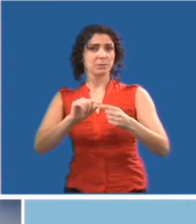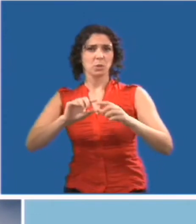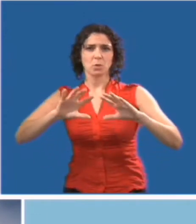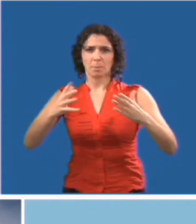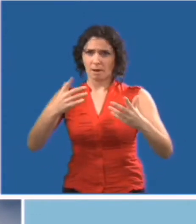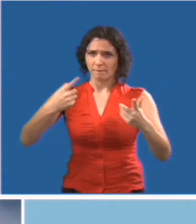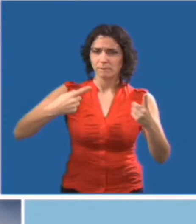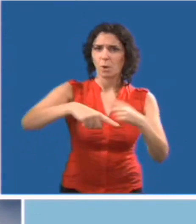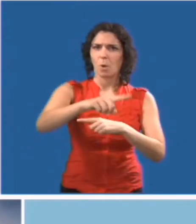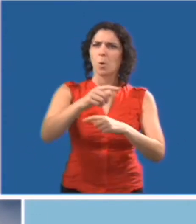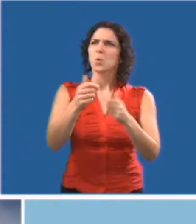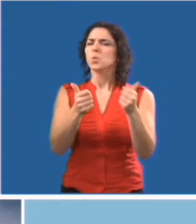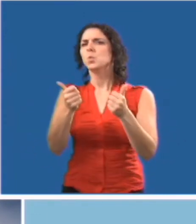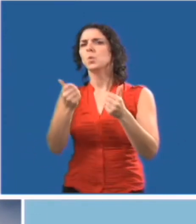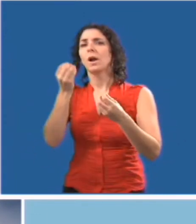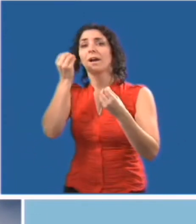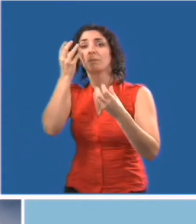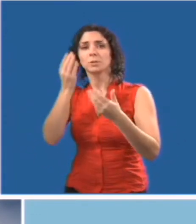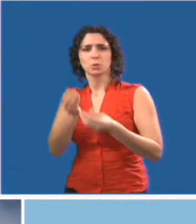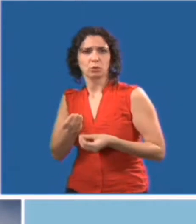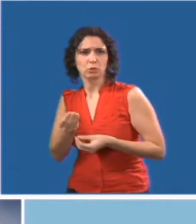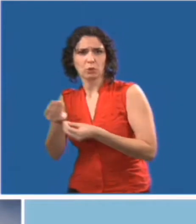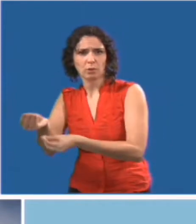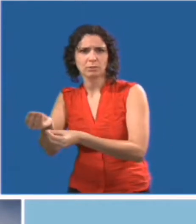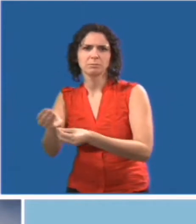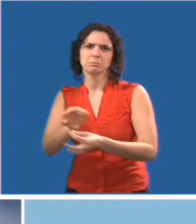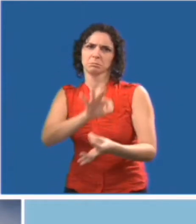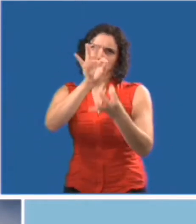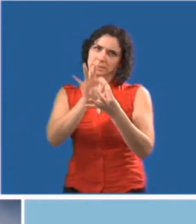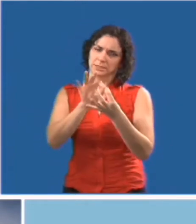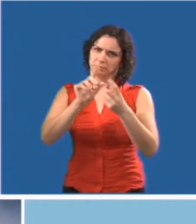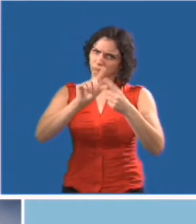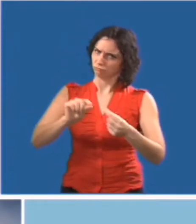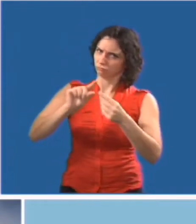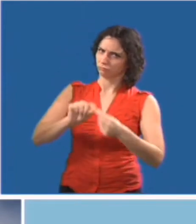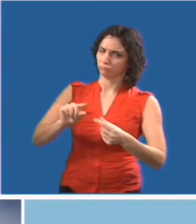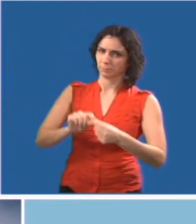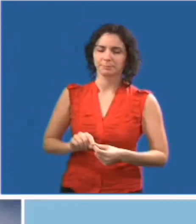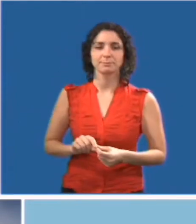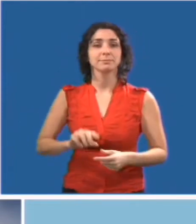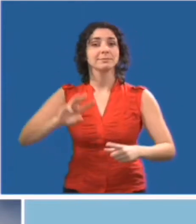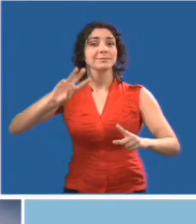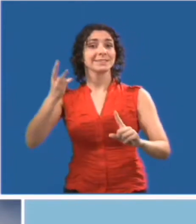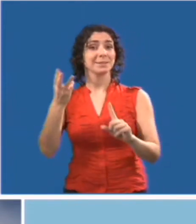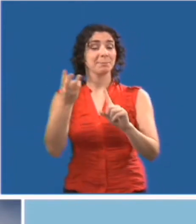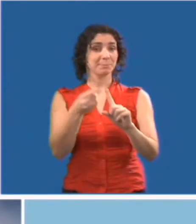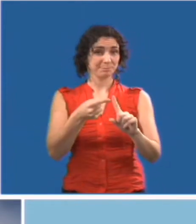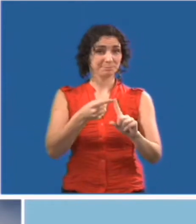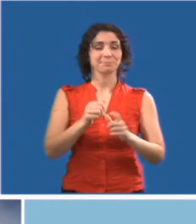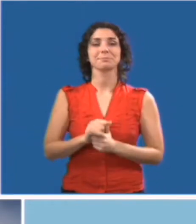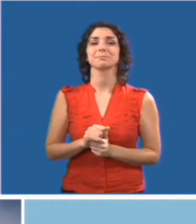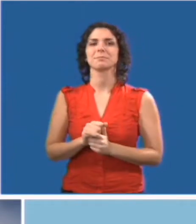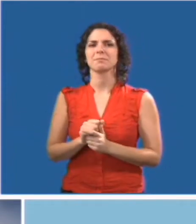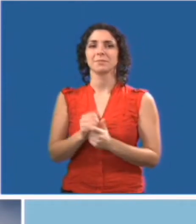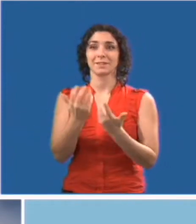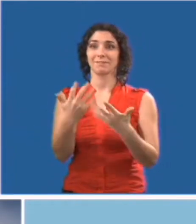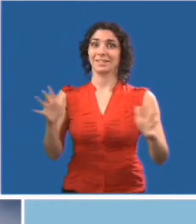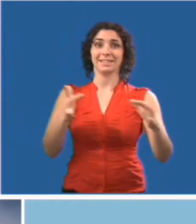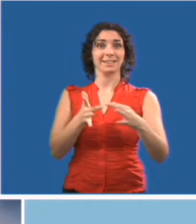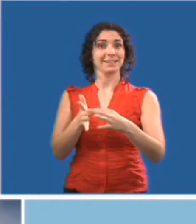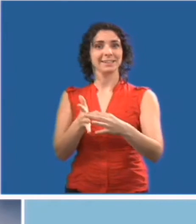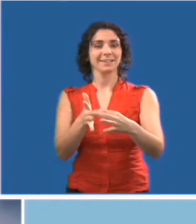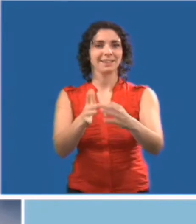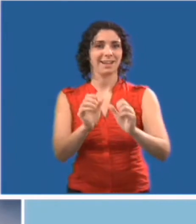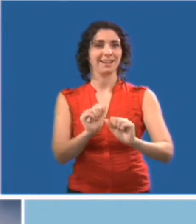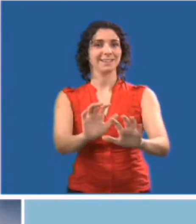la personne ayant des troubles de la vision. Faites-le pendant que vous approchez du point d'intérêt.